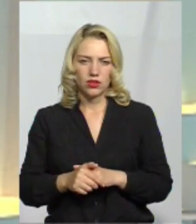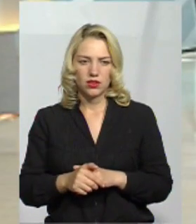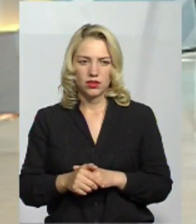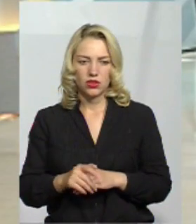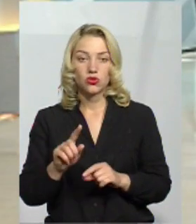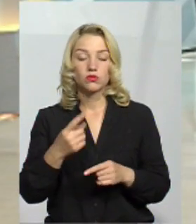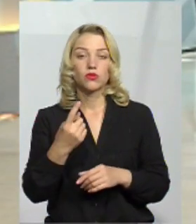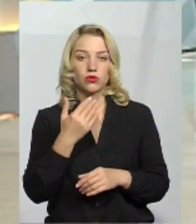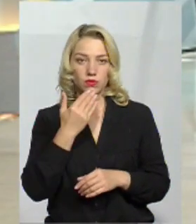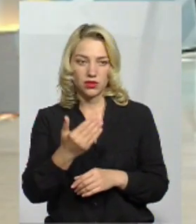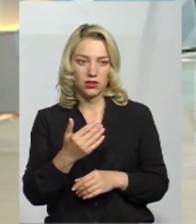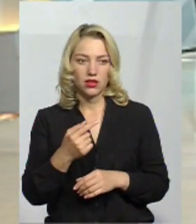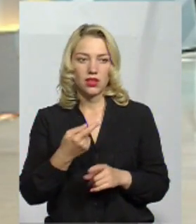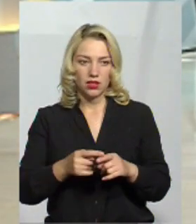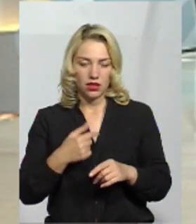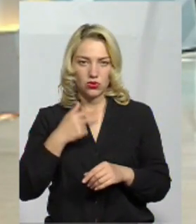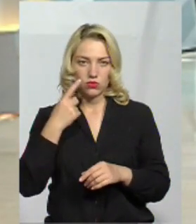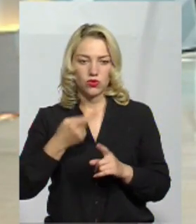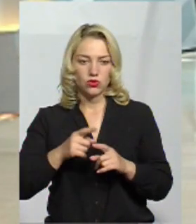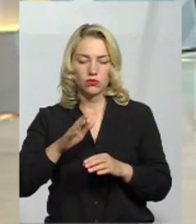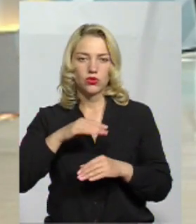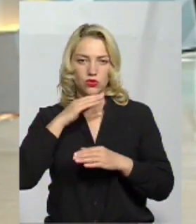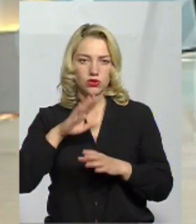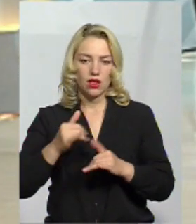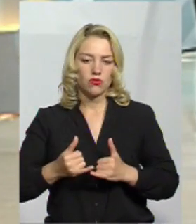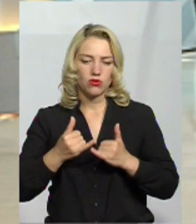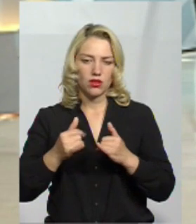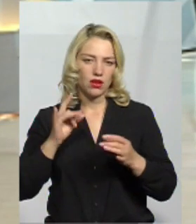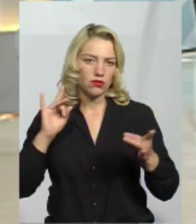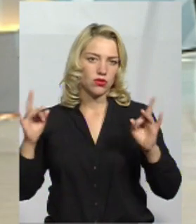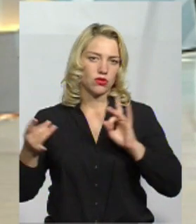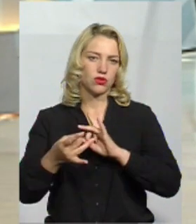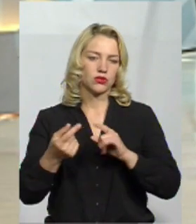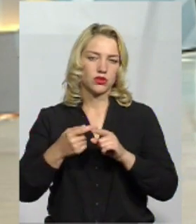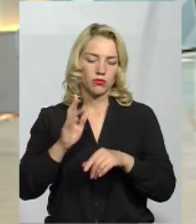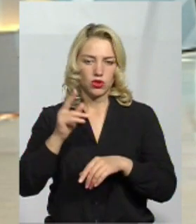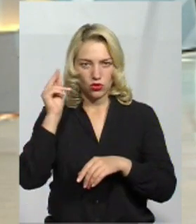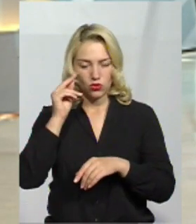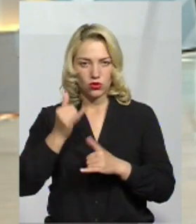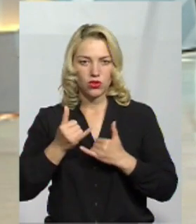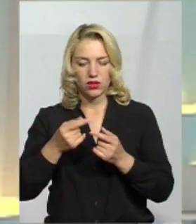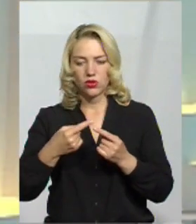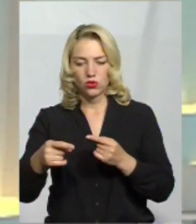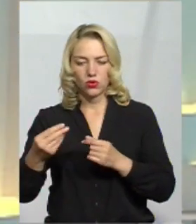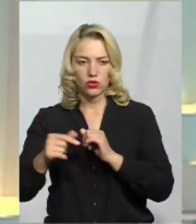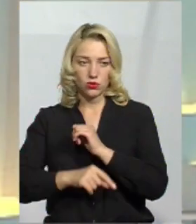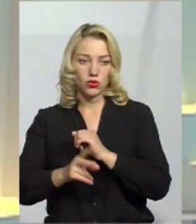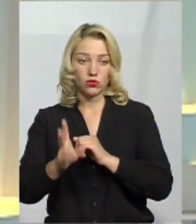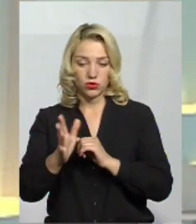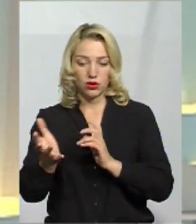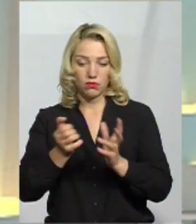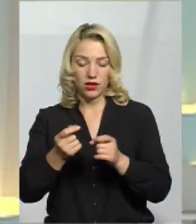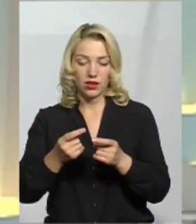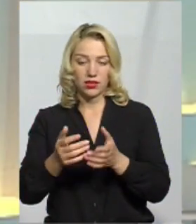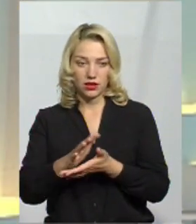Я думаю, цього буде достатньо для розголосу і хорошого уроку для наступних корупціонерів. Якщо будуть брати далі,